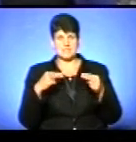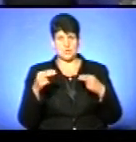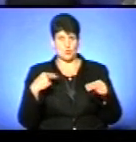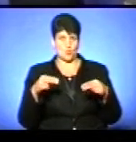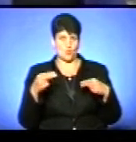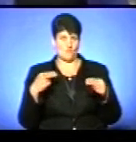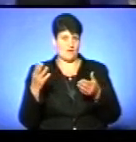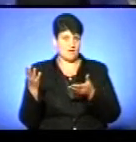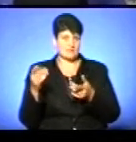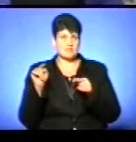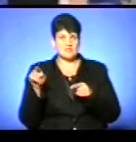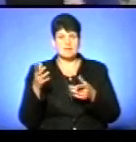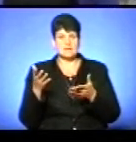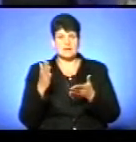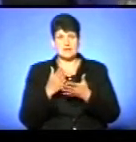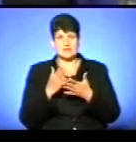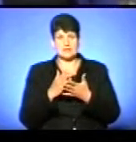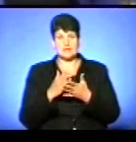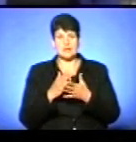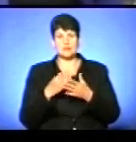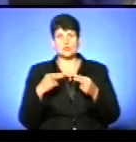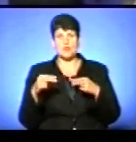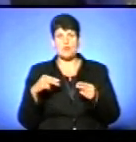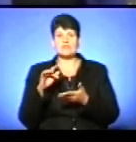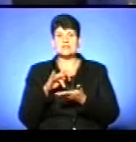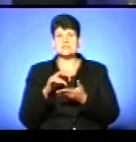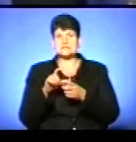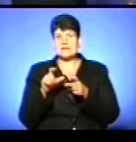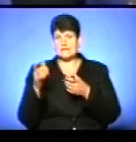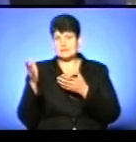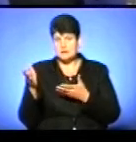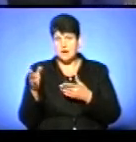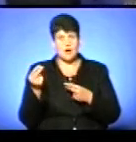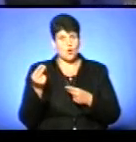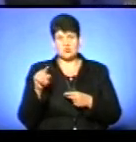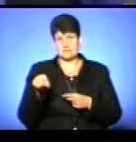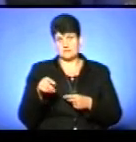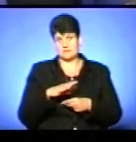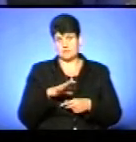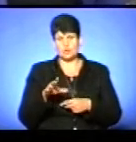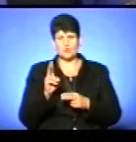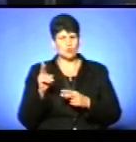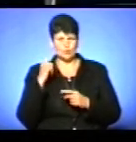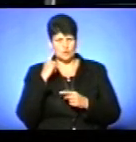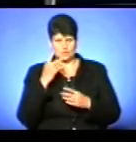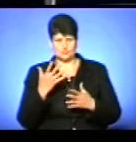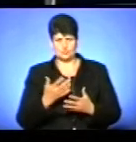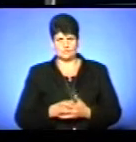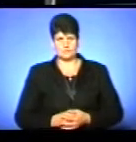де є торговий центр, але гроші не вимагають. Такого ніхто не чув.